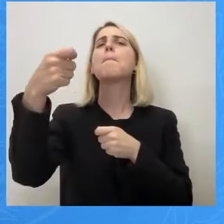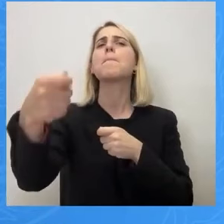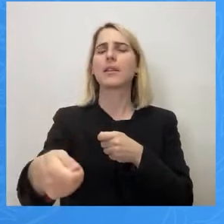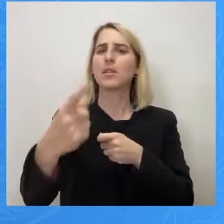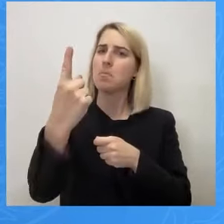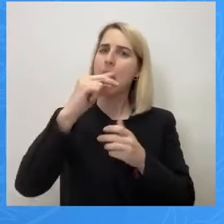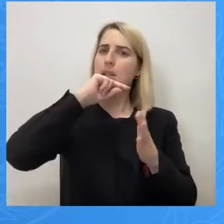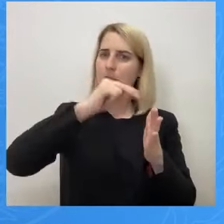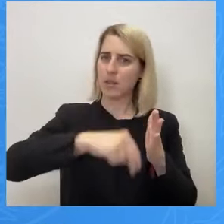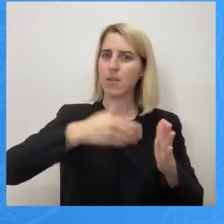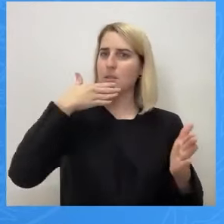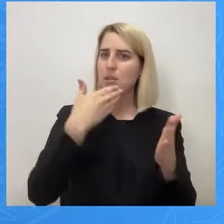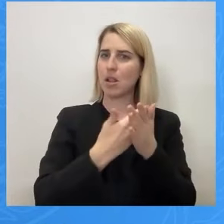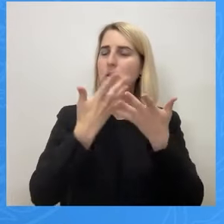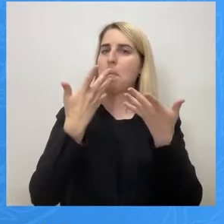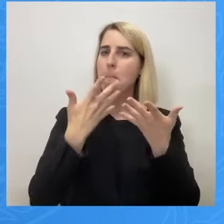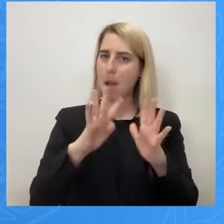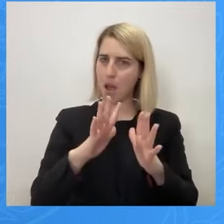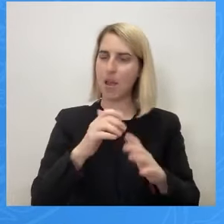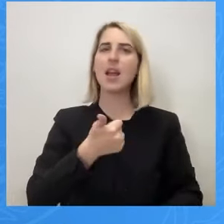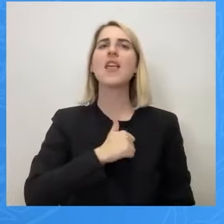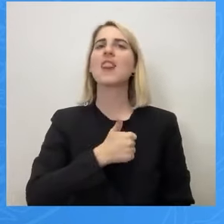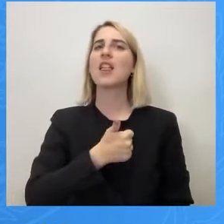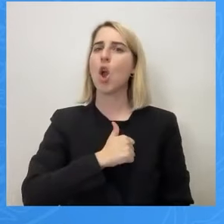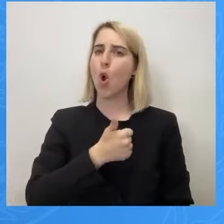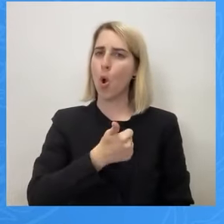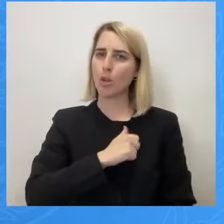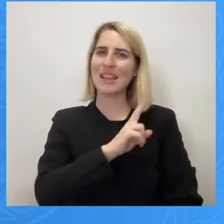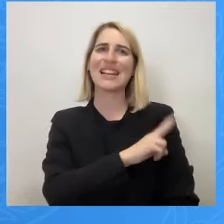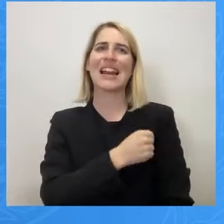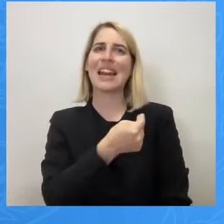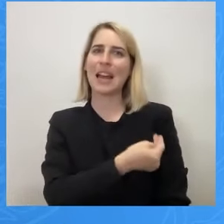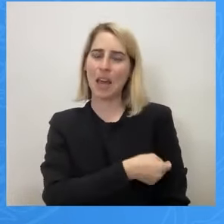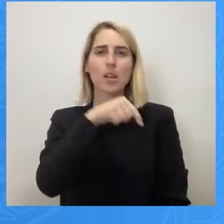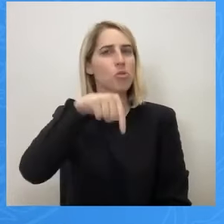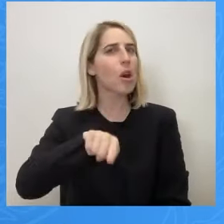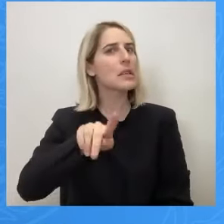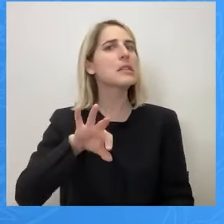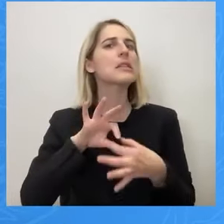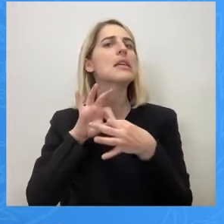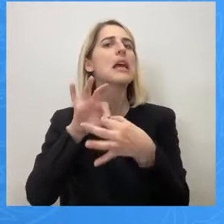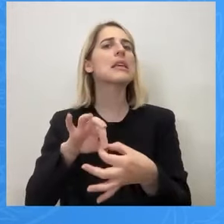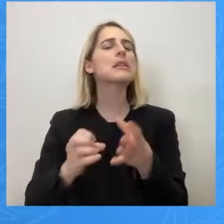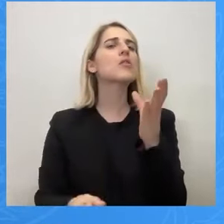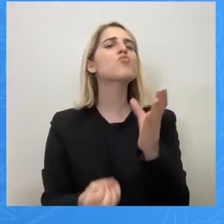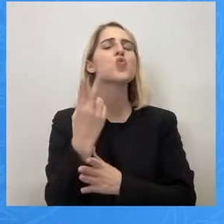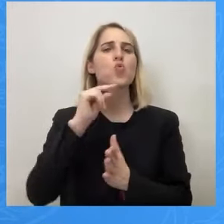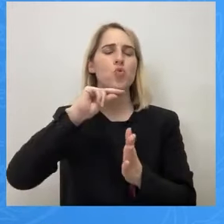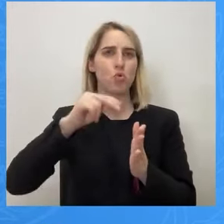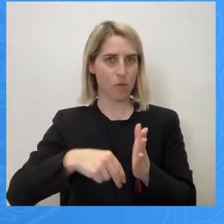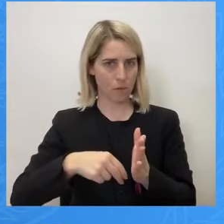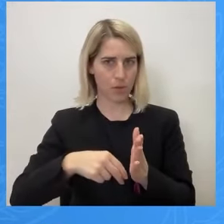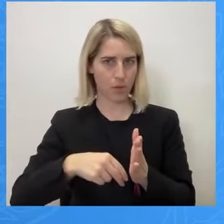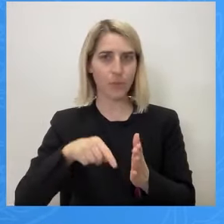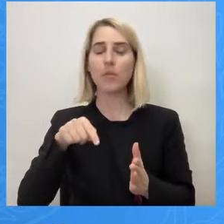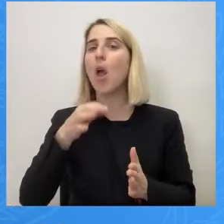σύμβαση με τους ιδιώτες κλινικάρχες επεκτείνεται από εσάς νέα σύμβαση. Επειδή αναφέρεται